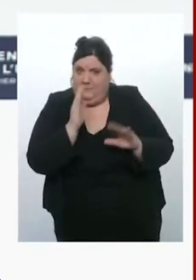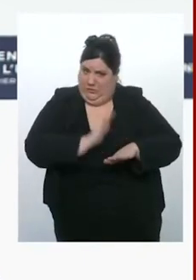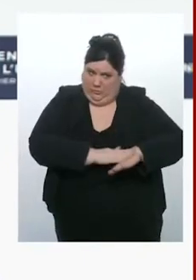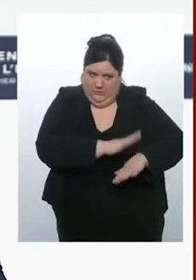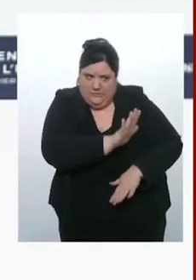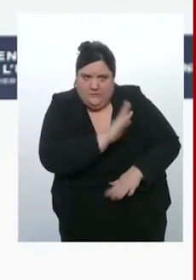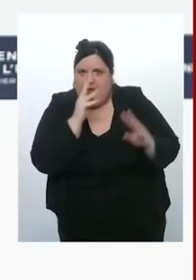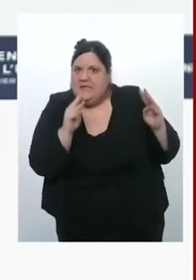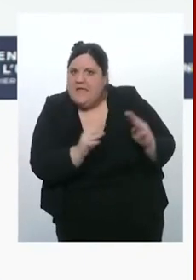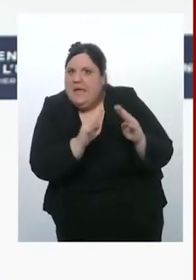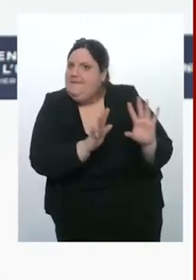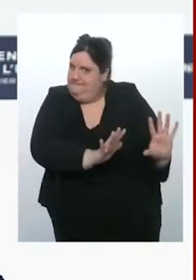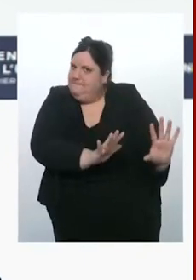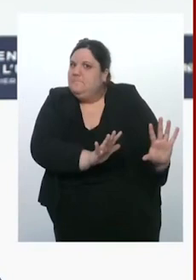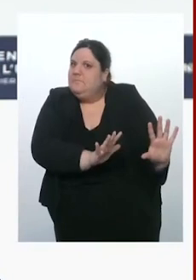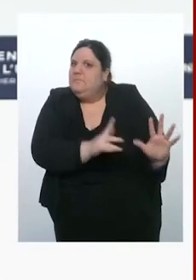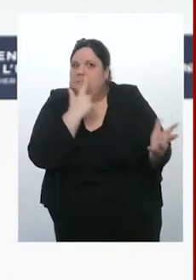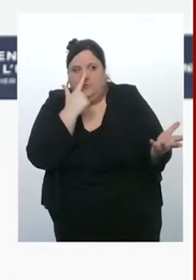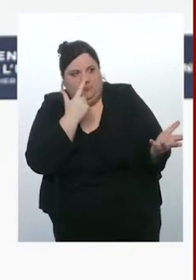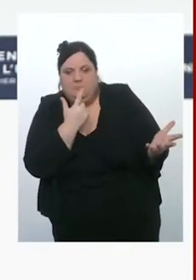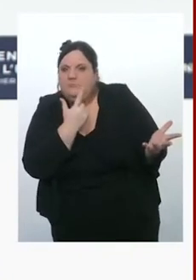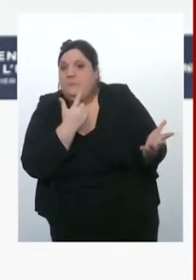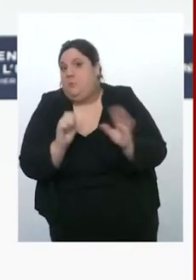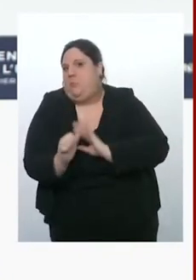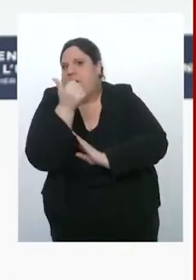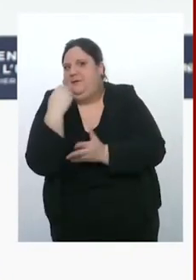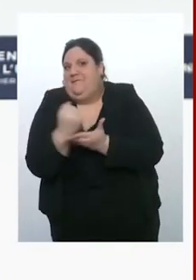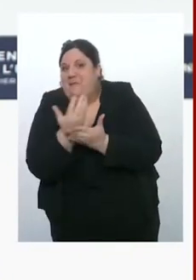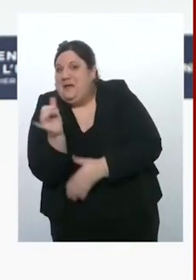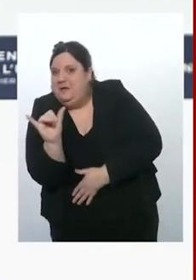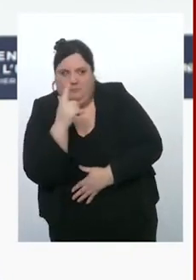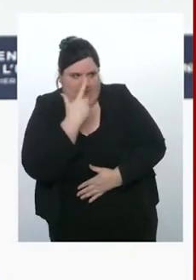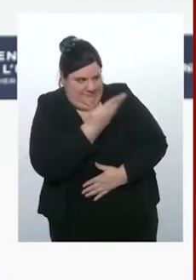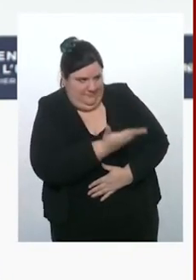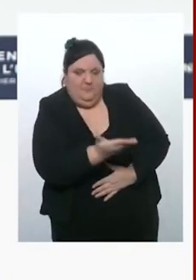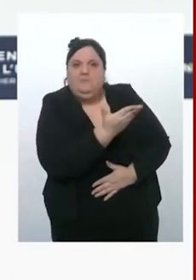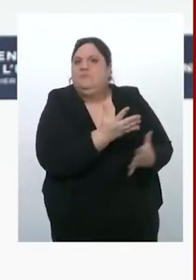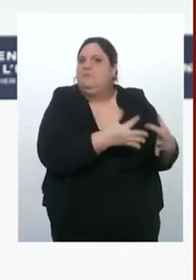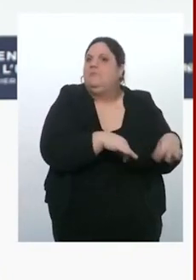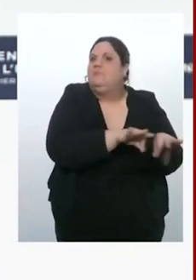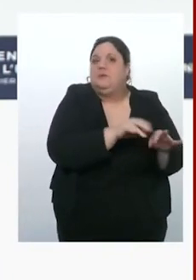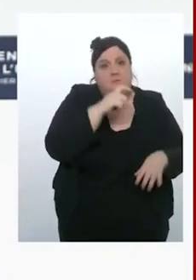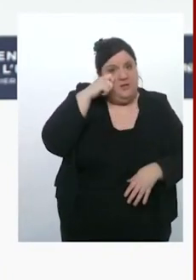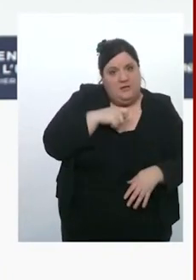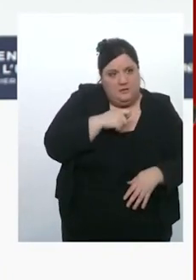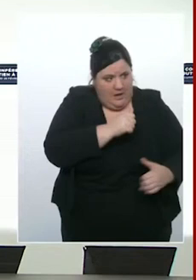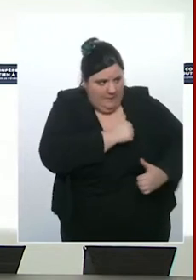à qui on doit donner de la visibilité, ce sont les autorités et les forces armées ukrainiennes. Donc, d'ici dix jours, on y verra beaucoup plus clair.